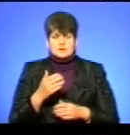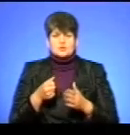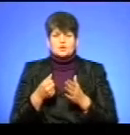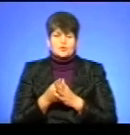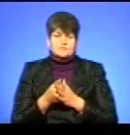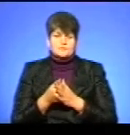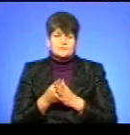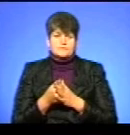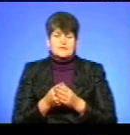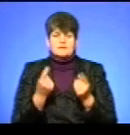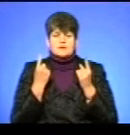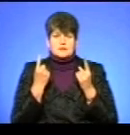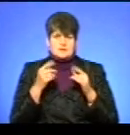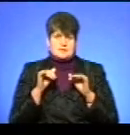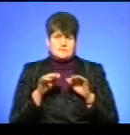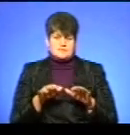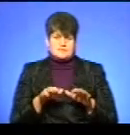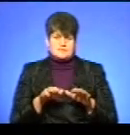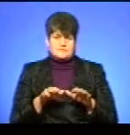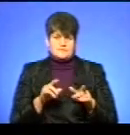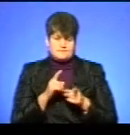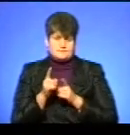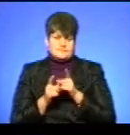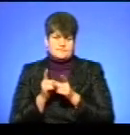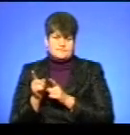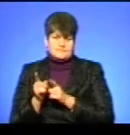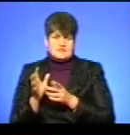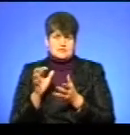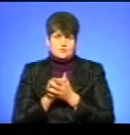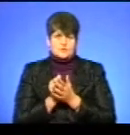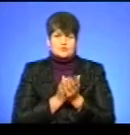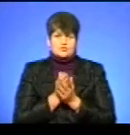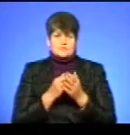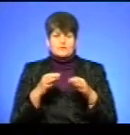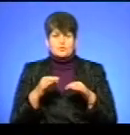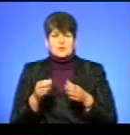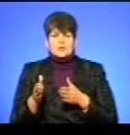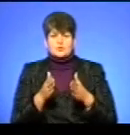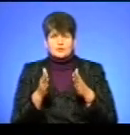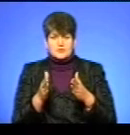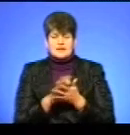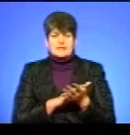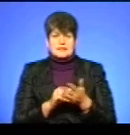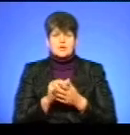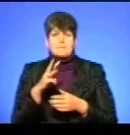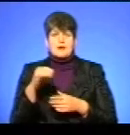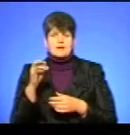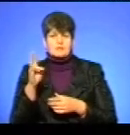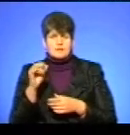радикальних дій, захоплення служби автомобільних доріг, нищення майна,